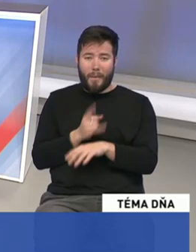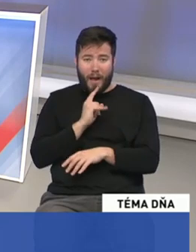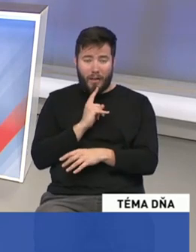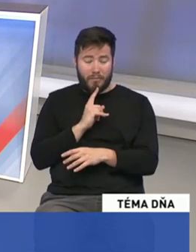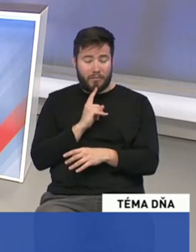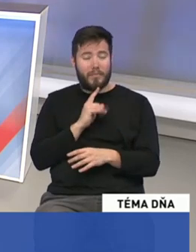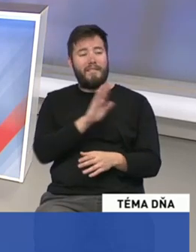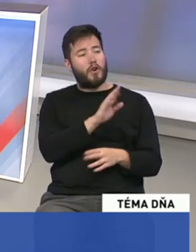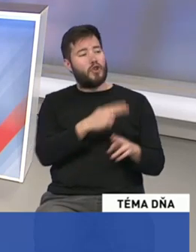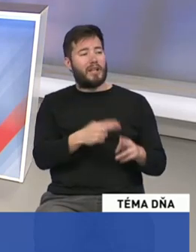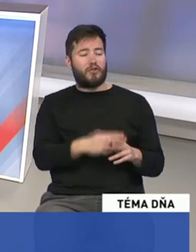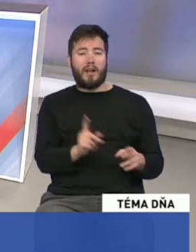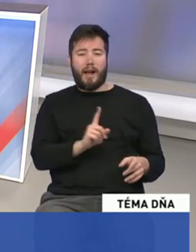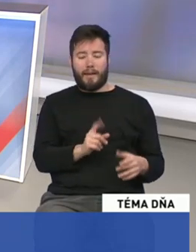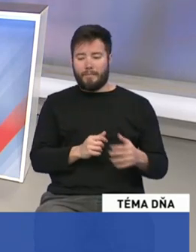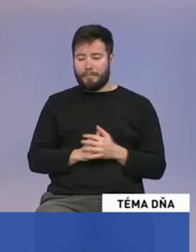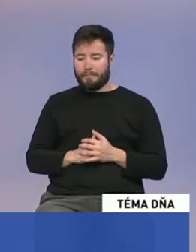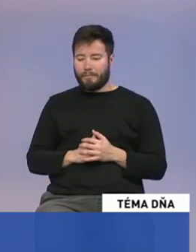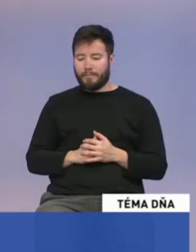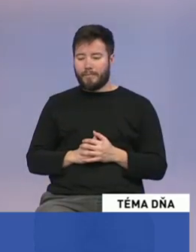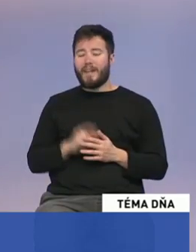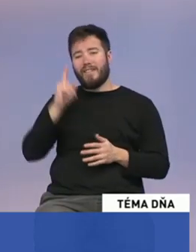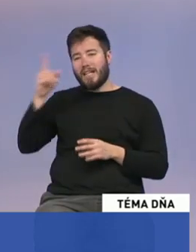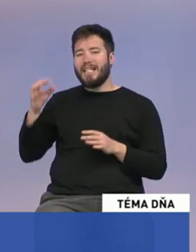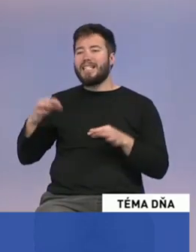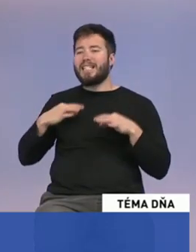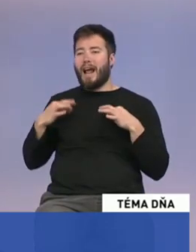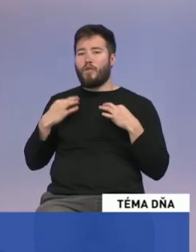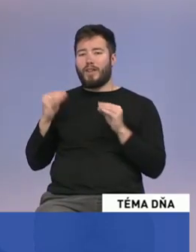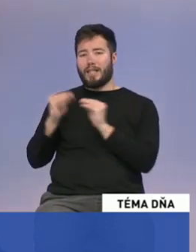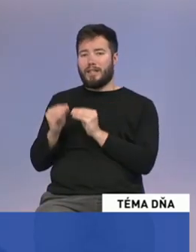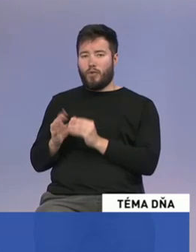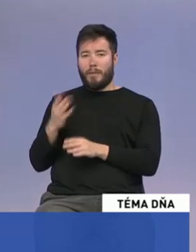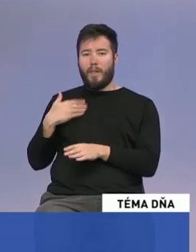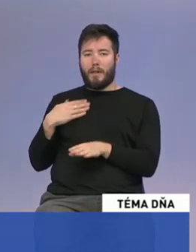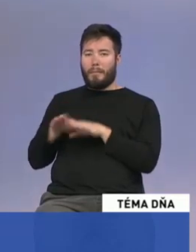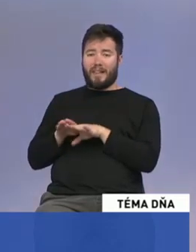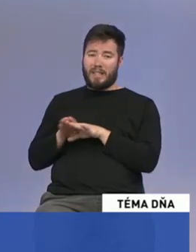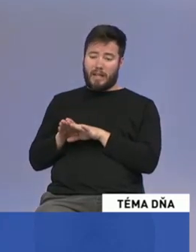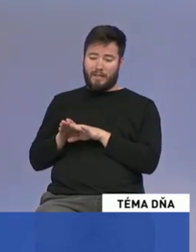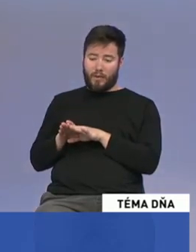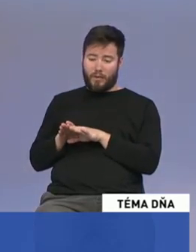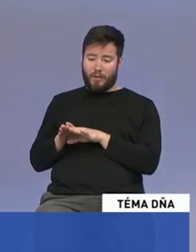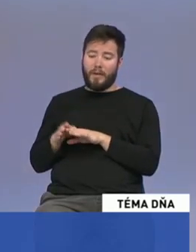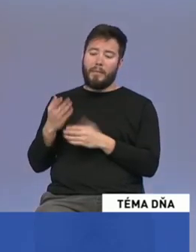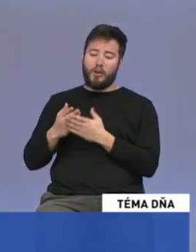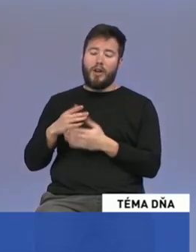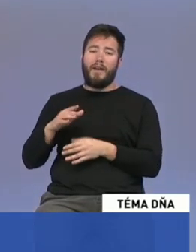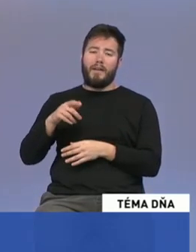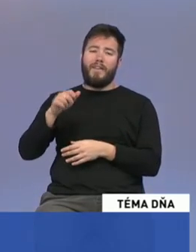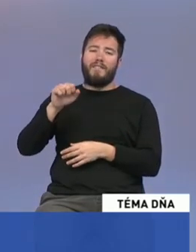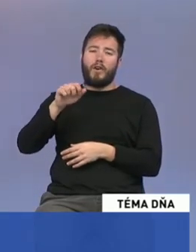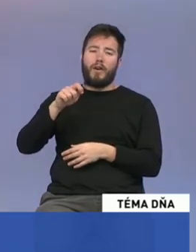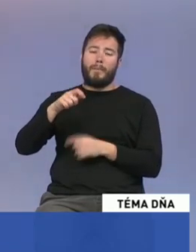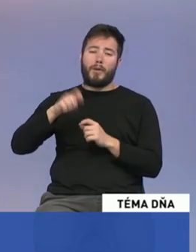Vidíte, že my sme napríklad tomu, že zdravotníctvo nebol náš rezult, tak sme nečakali. z mojej iniciatívy a chcem poďaka všetkým kolegom v zdravotnom výbore a poslancom